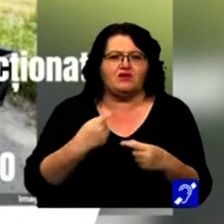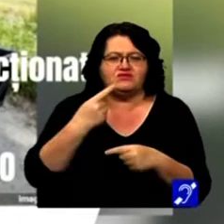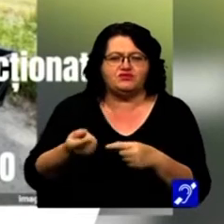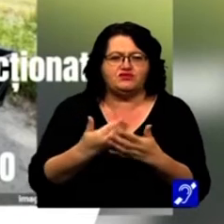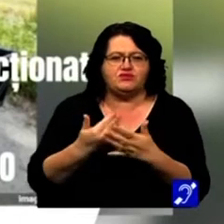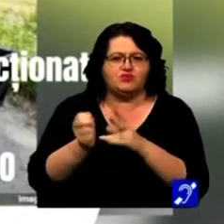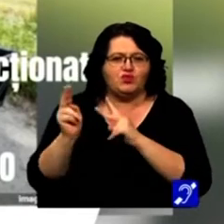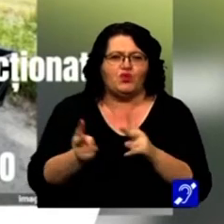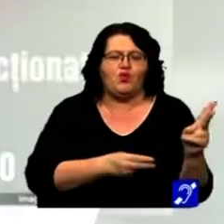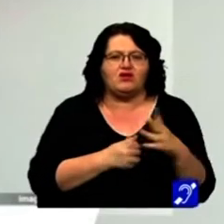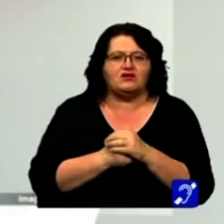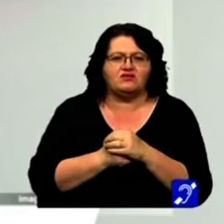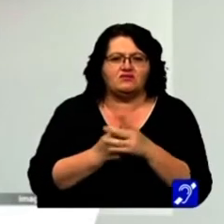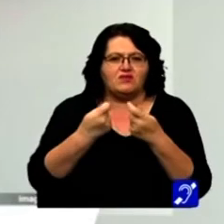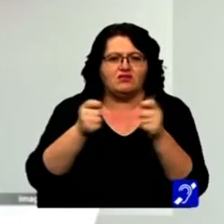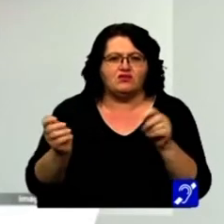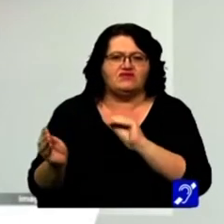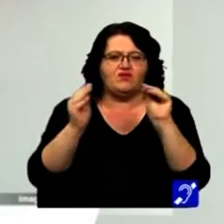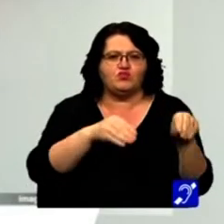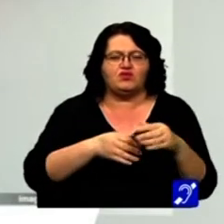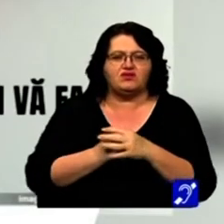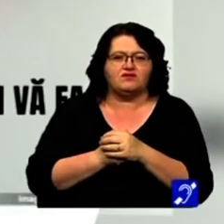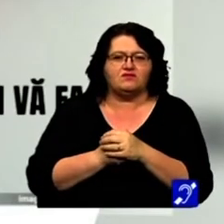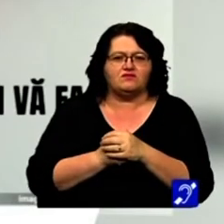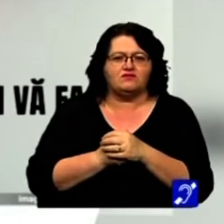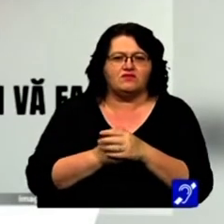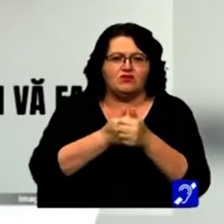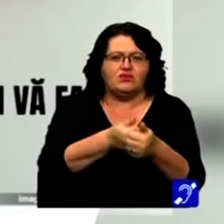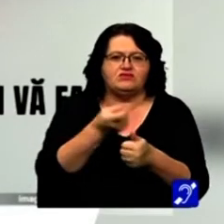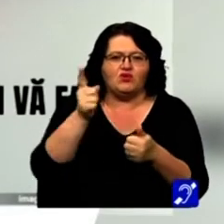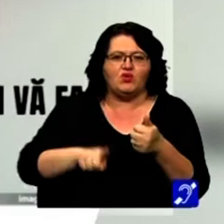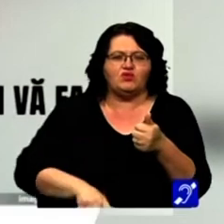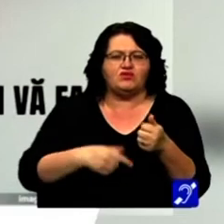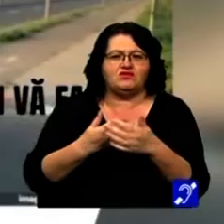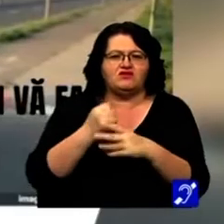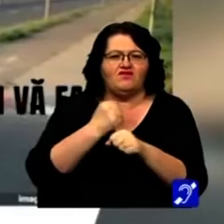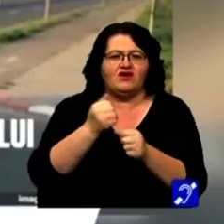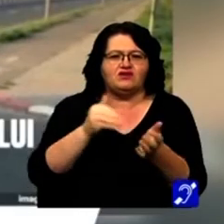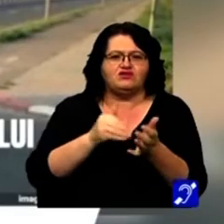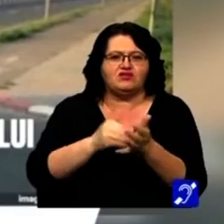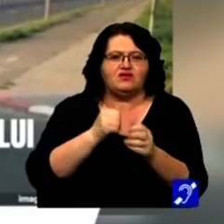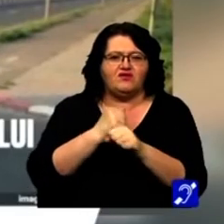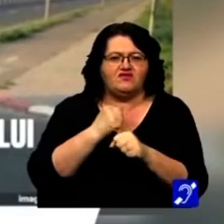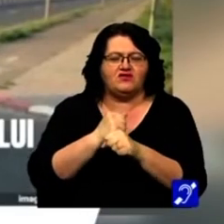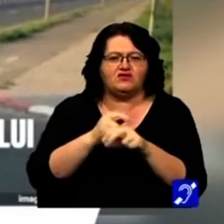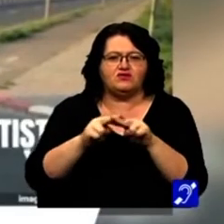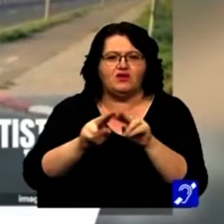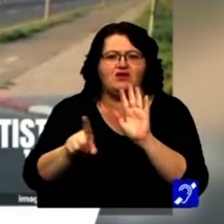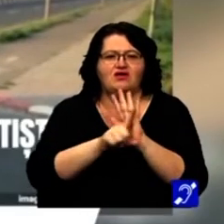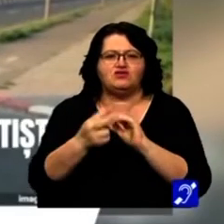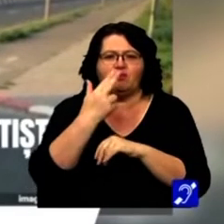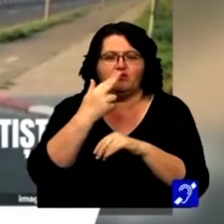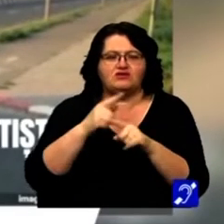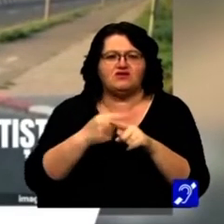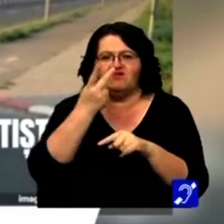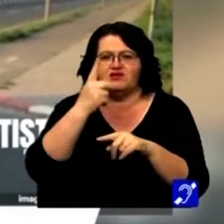duc pe tot de acolo. Pe tot mânt. Și mă țin nevoie o lună de zile și vă fac și trebuie după statul polițistul. Să vedeți că